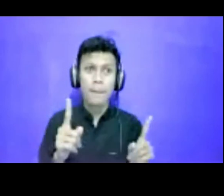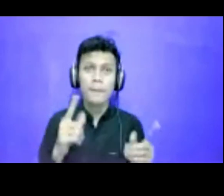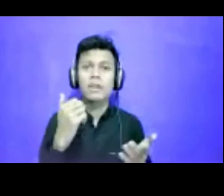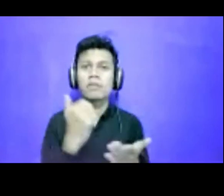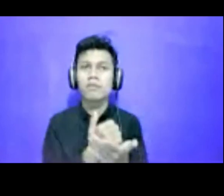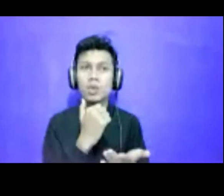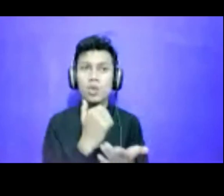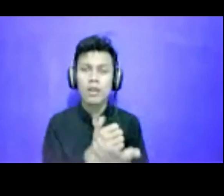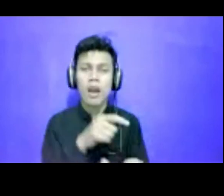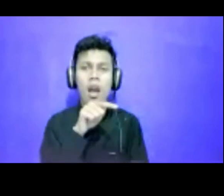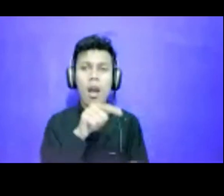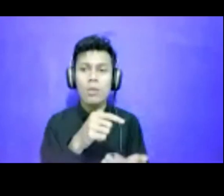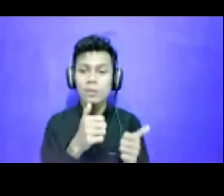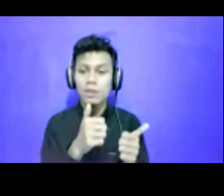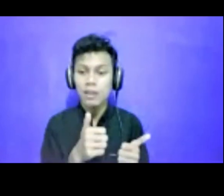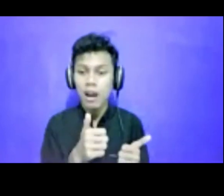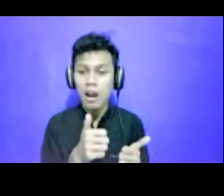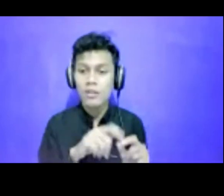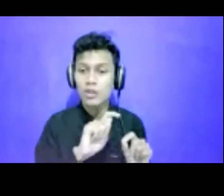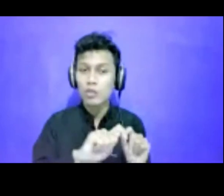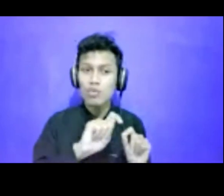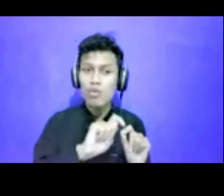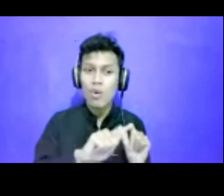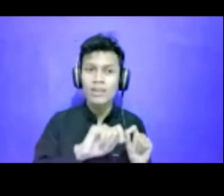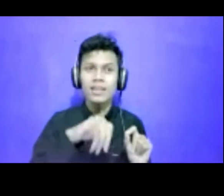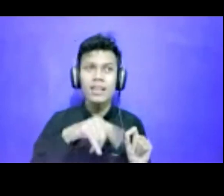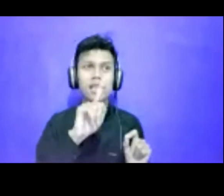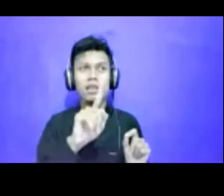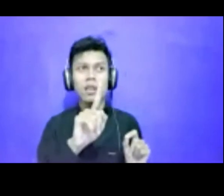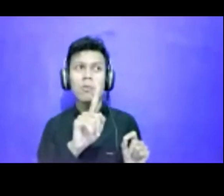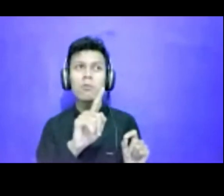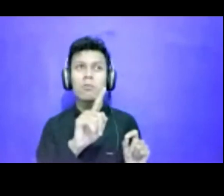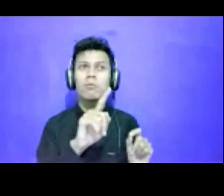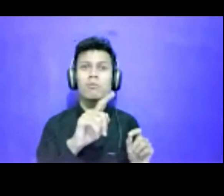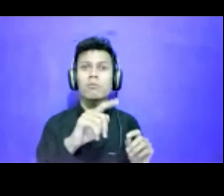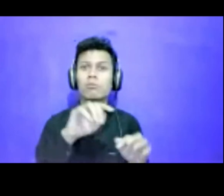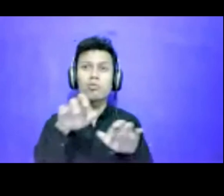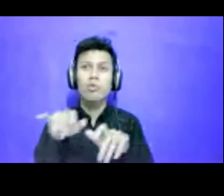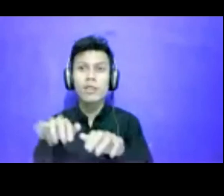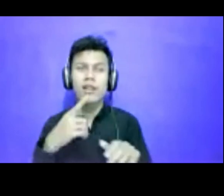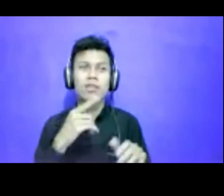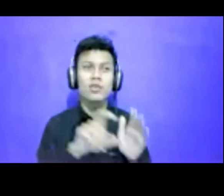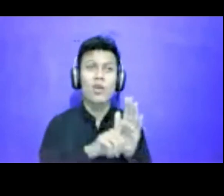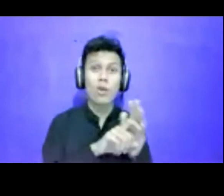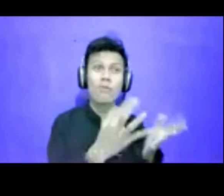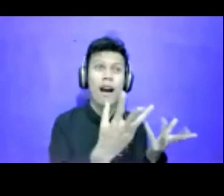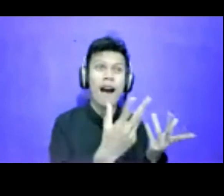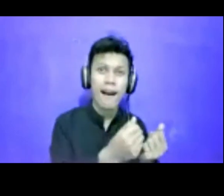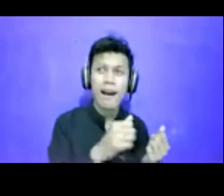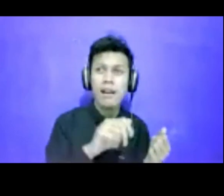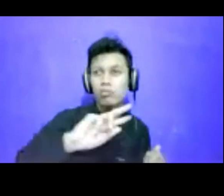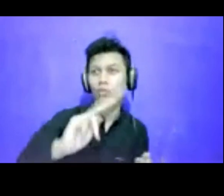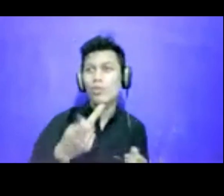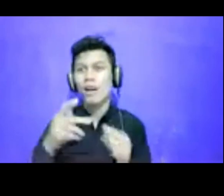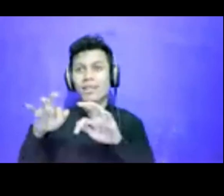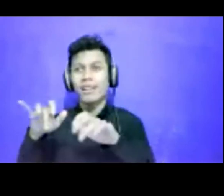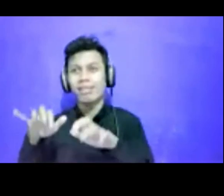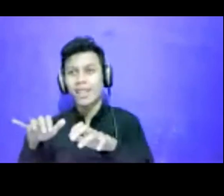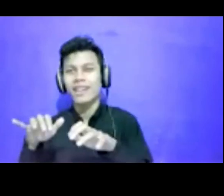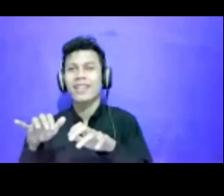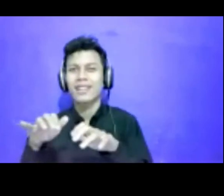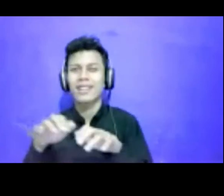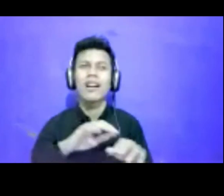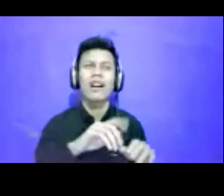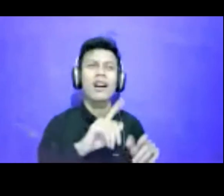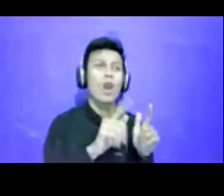dibikin jadi satu tulisan gitu. Angka-angkanya bisa disebutkan. Memang kalau misalnya warna itu kan